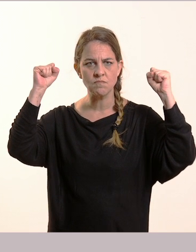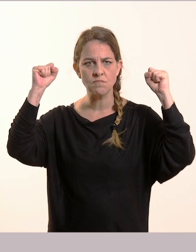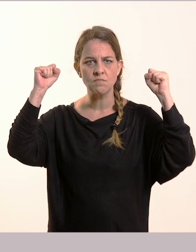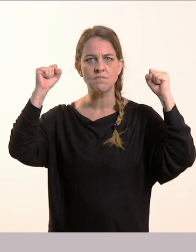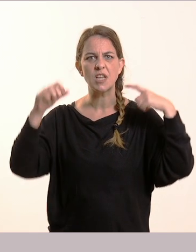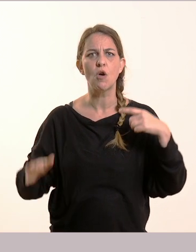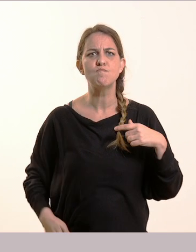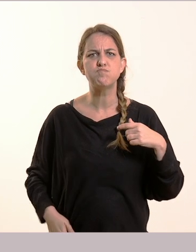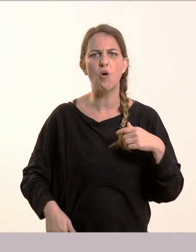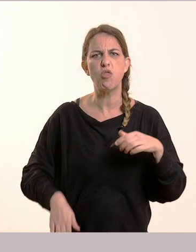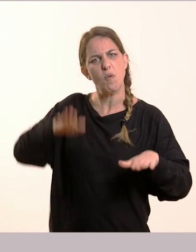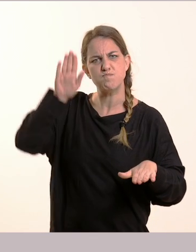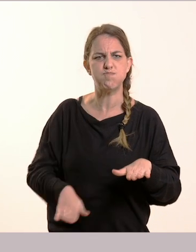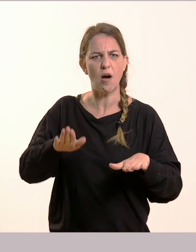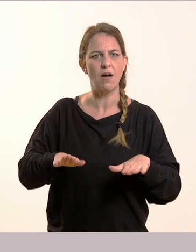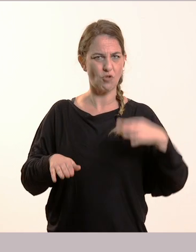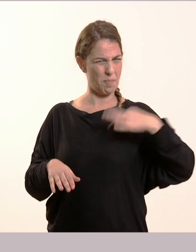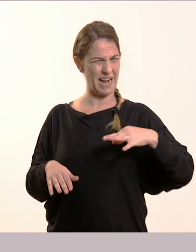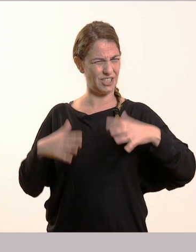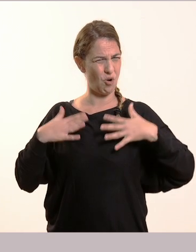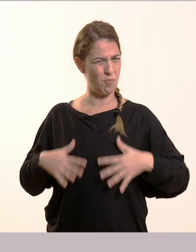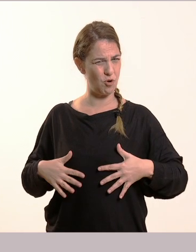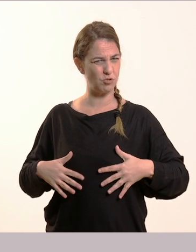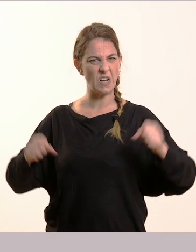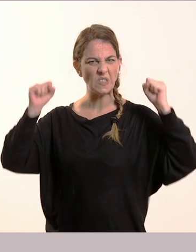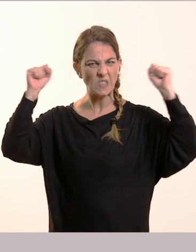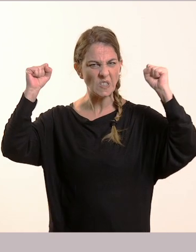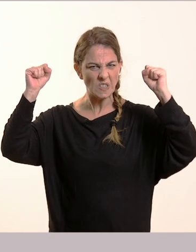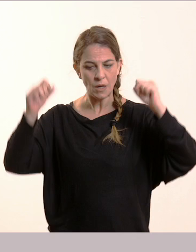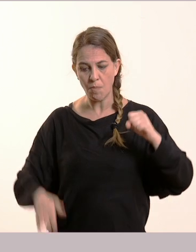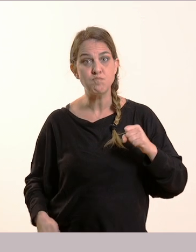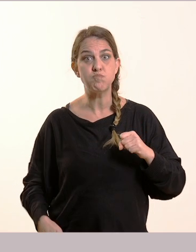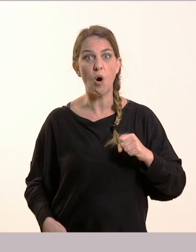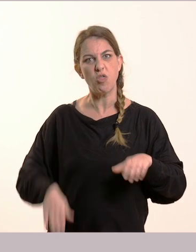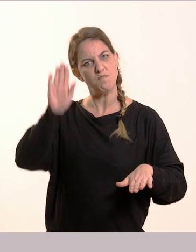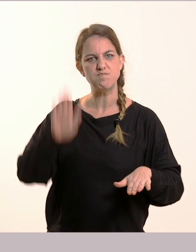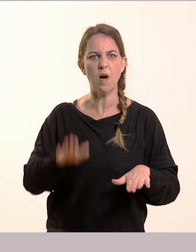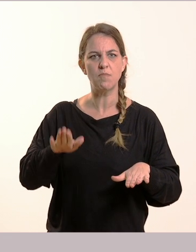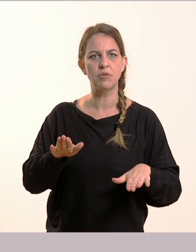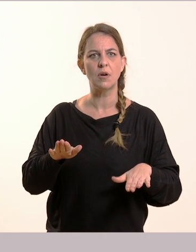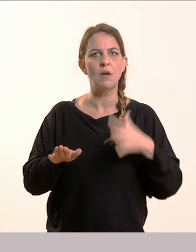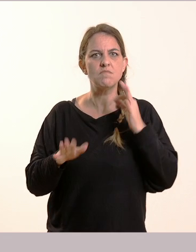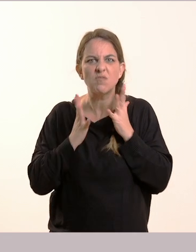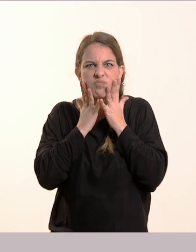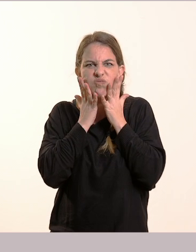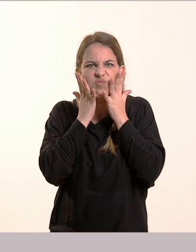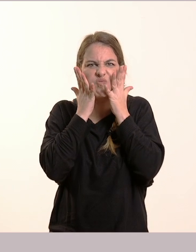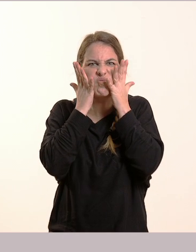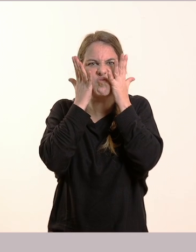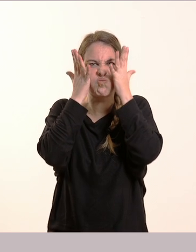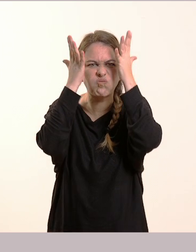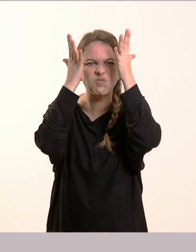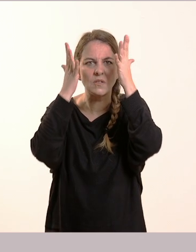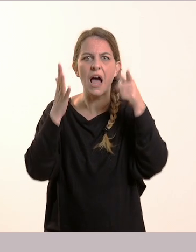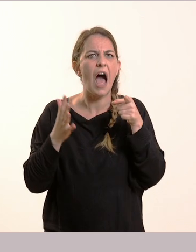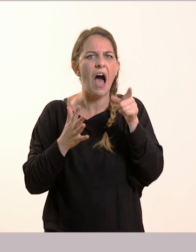παιδάκι είναι την μπράσινη μπλούζα. Χτυπάει το πόδι κάτω και είναι ξαναμένο το πρόσωπό του. Τι κάνει και τι νιώθει αυτό